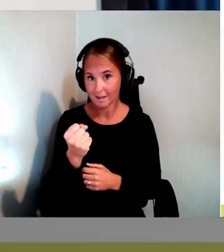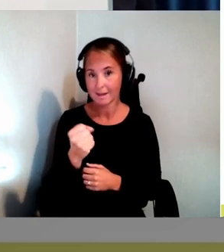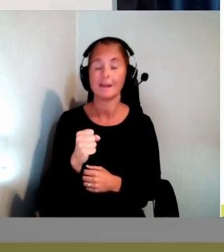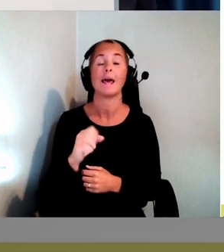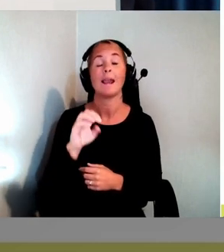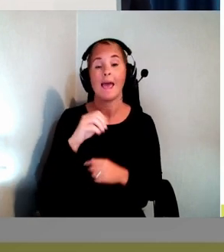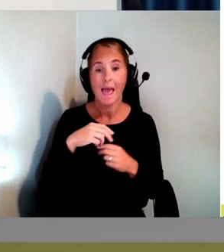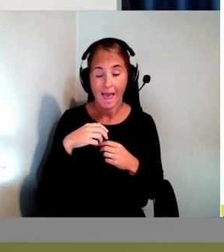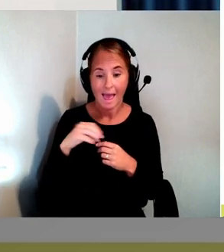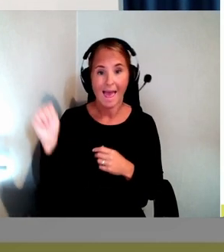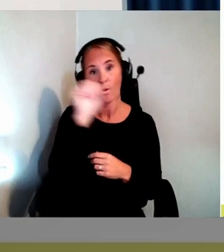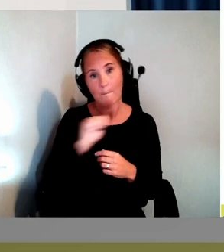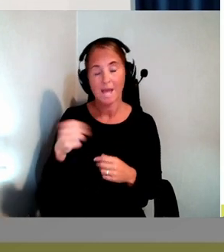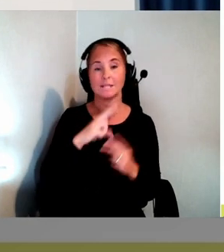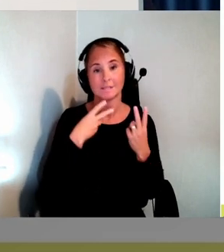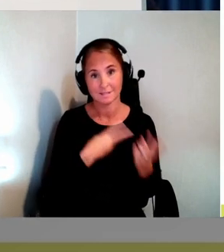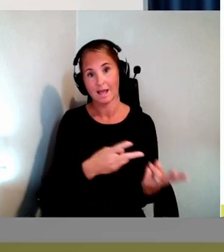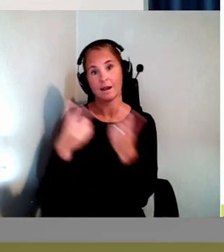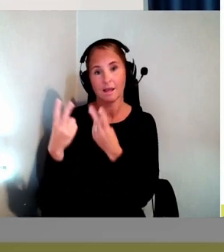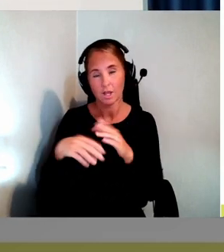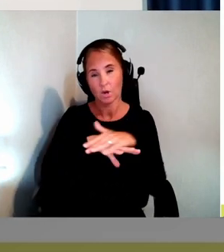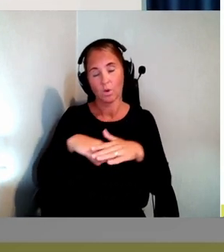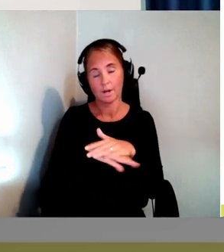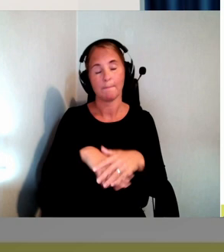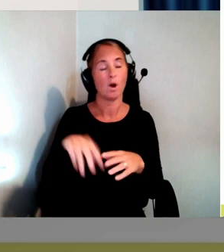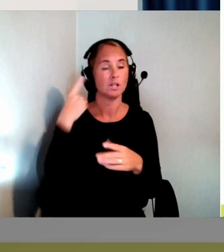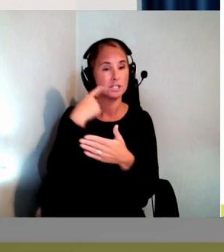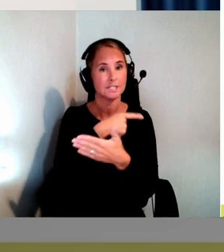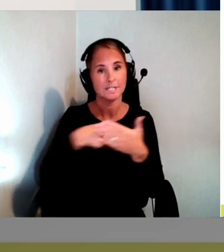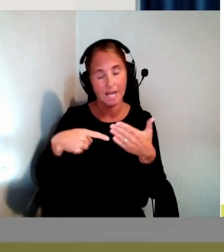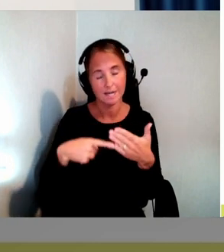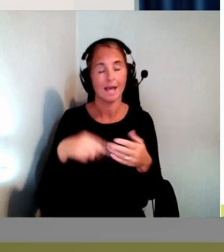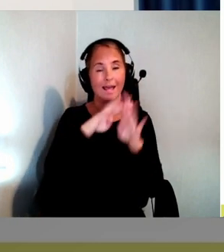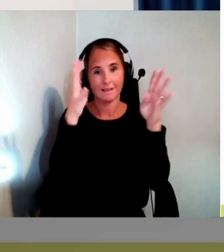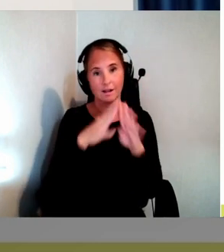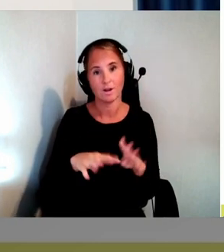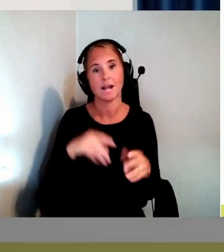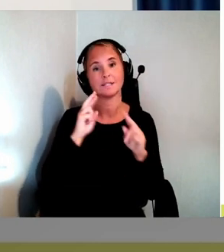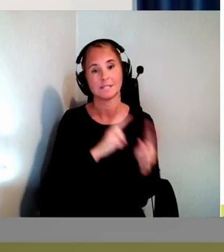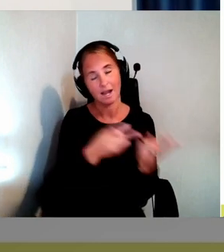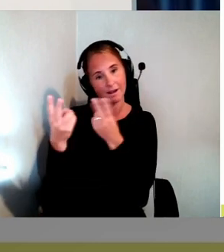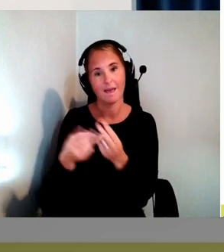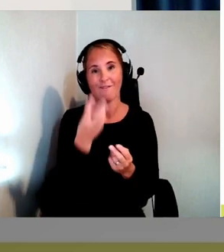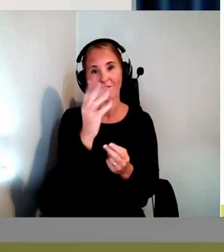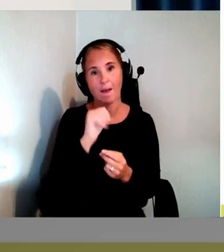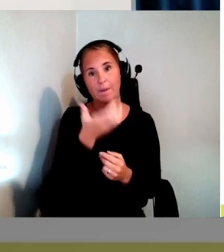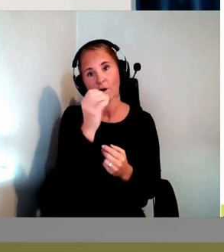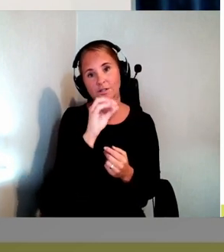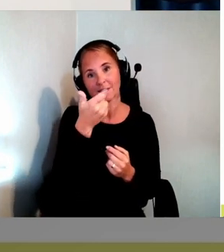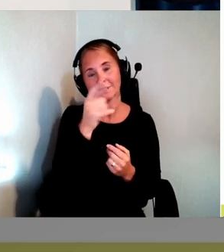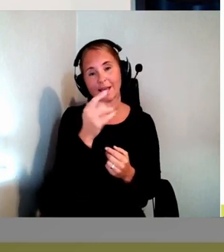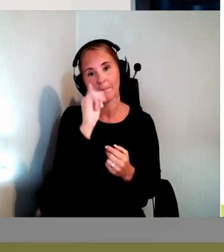bygger på en lite mer känd internationell standard. Som heter WCAG, Web Content Accessibility Guidelines. Och det är en